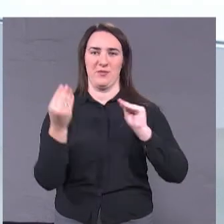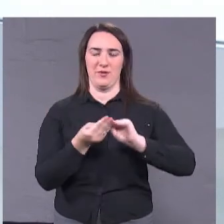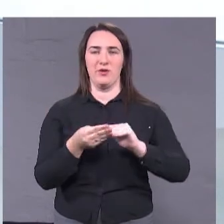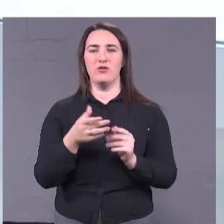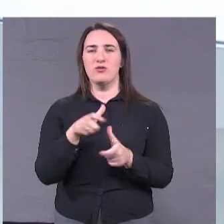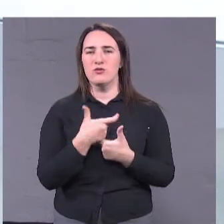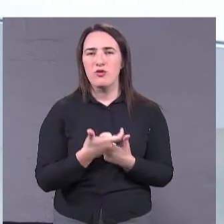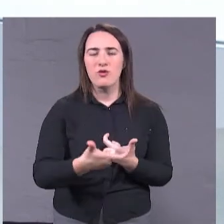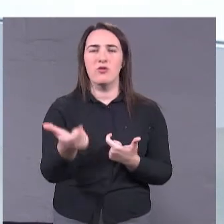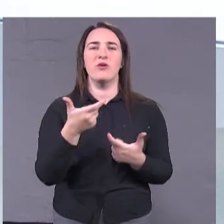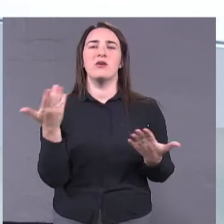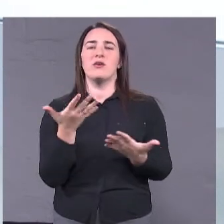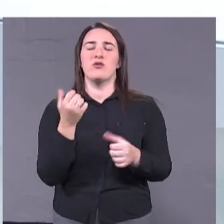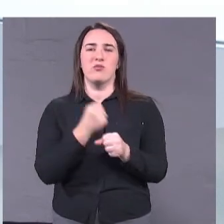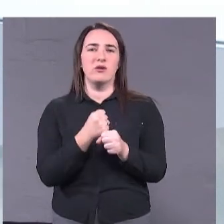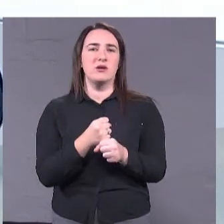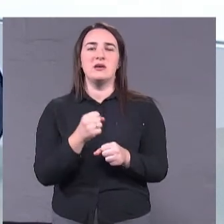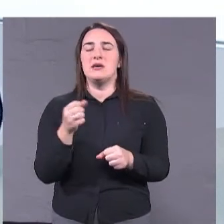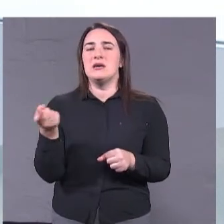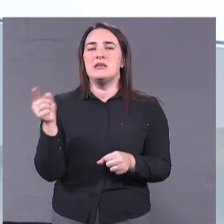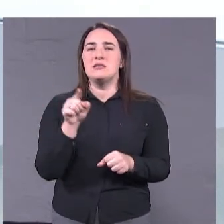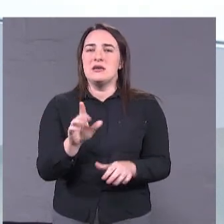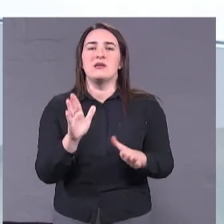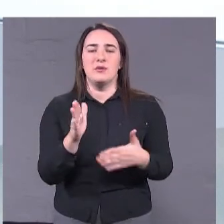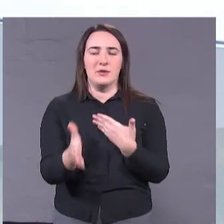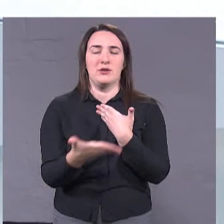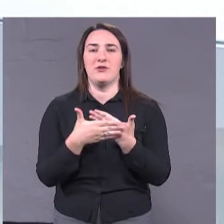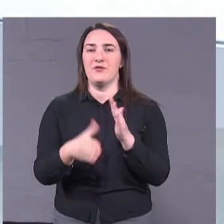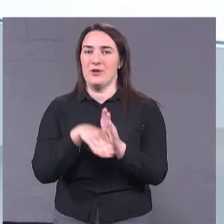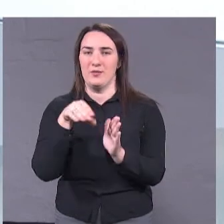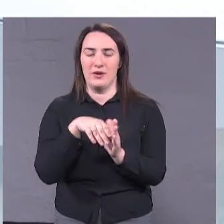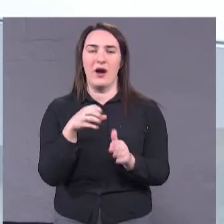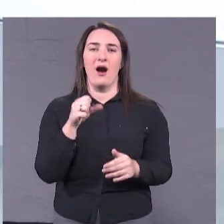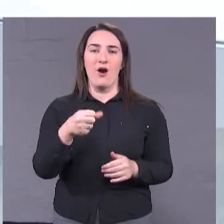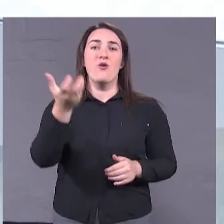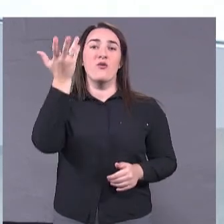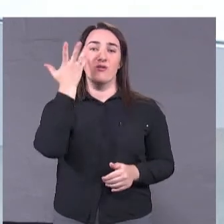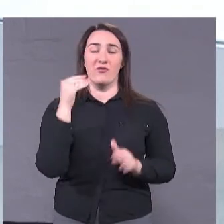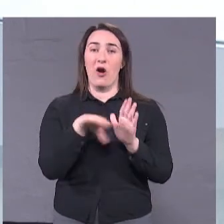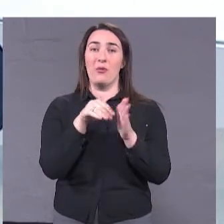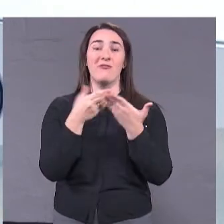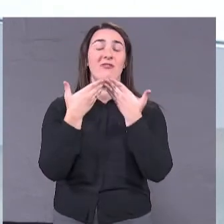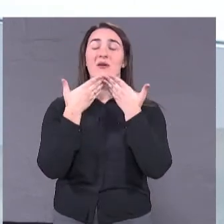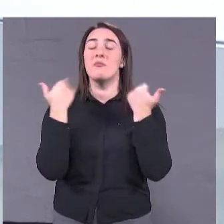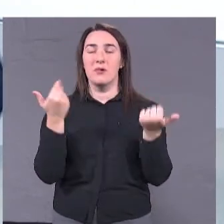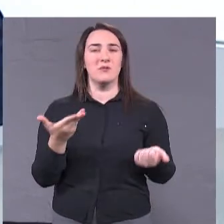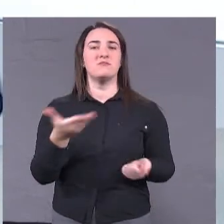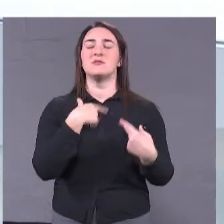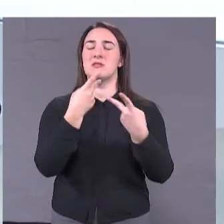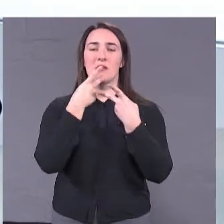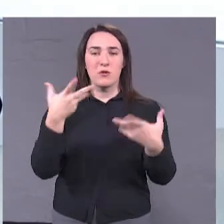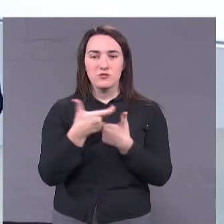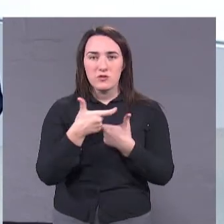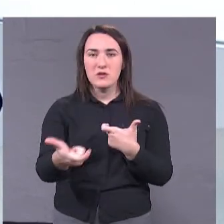які робили тільки тоді напередодні виборів, а коли виборів нема, ми не бачимо їх і не бачимо